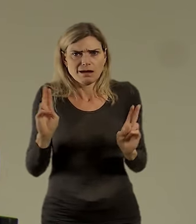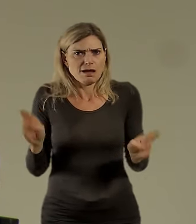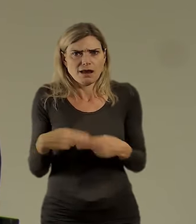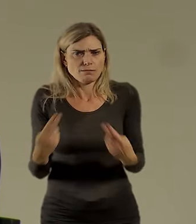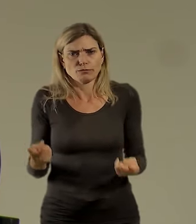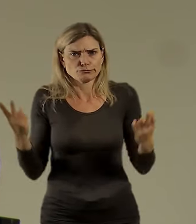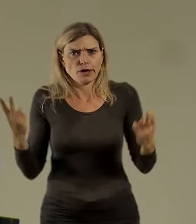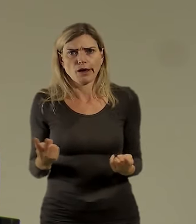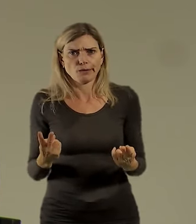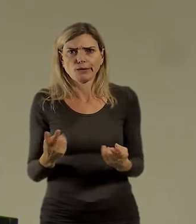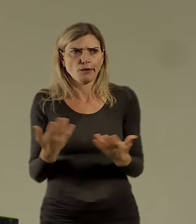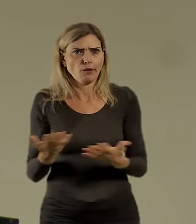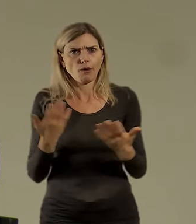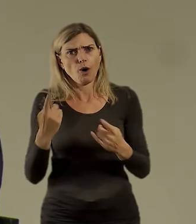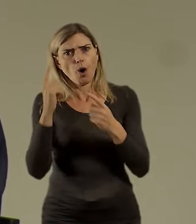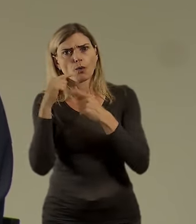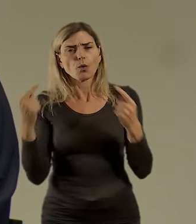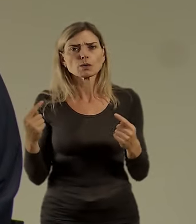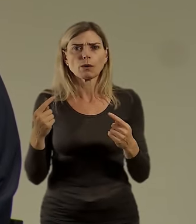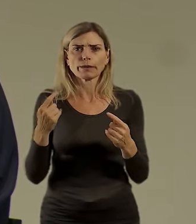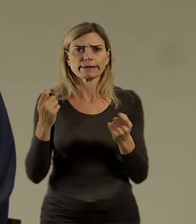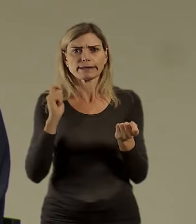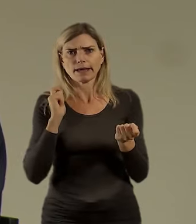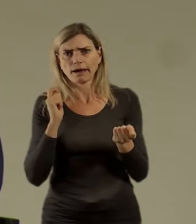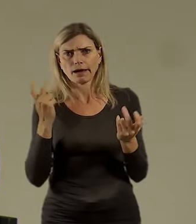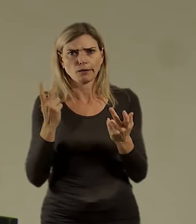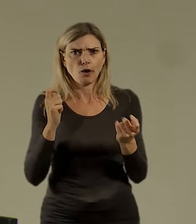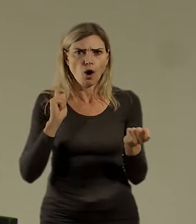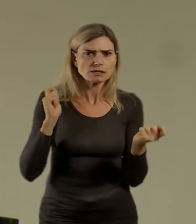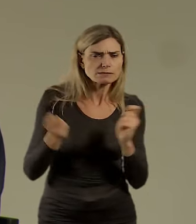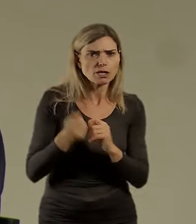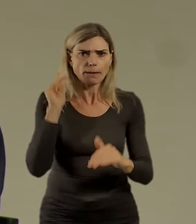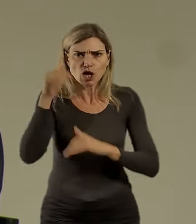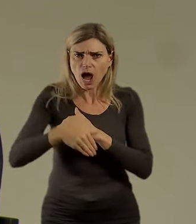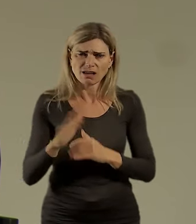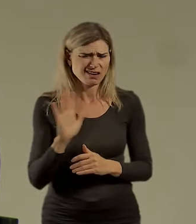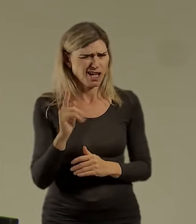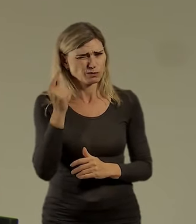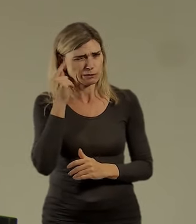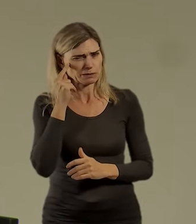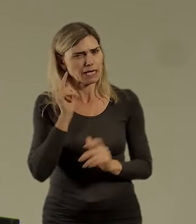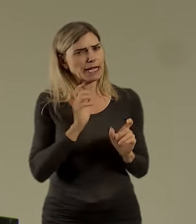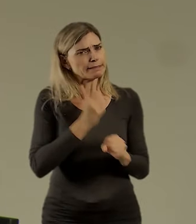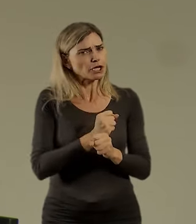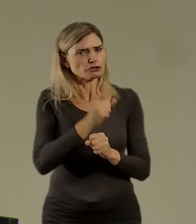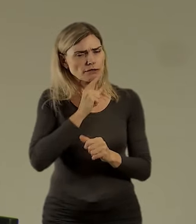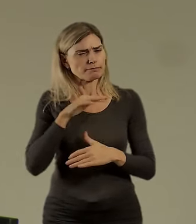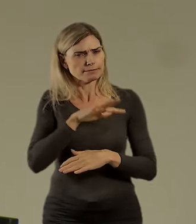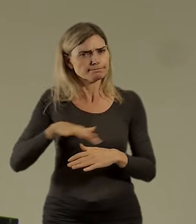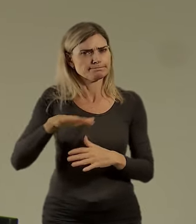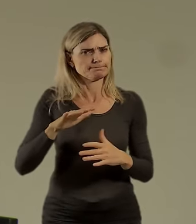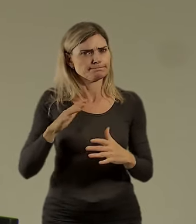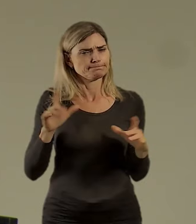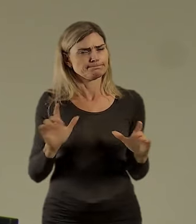prostě jako v rámci nějakých kulturních modelů jako přepísknout. To je strašně důležitý. A